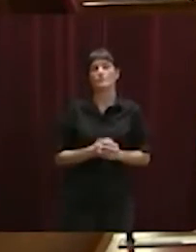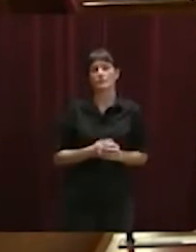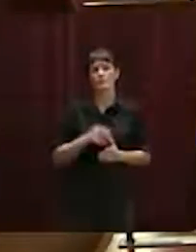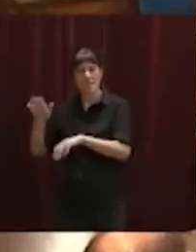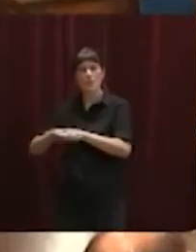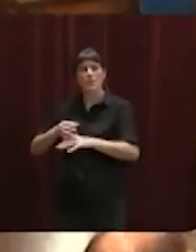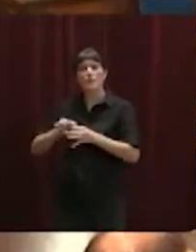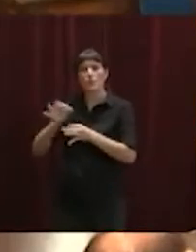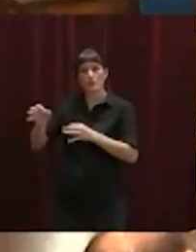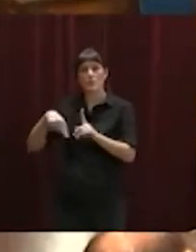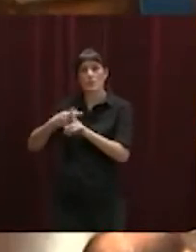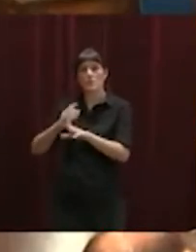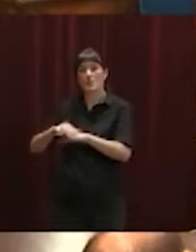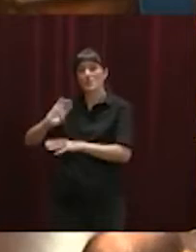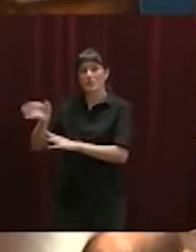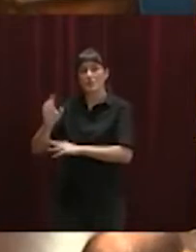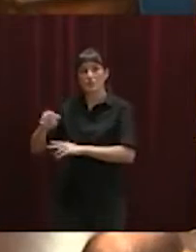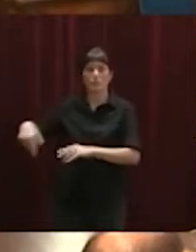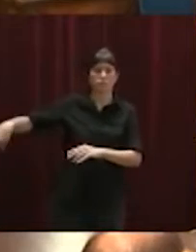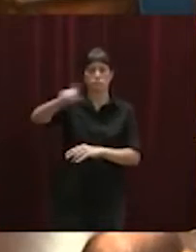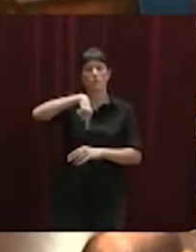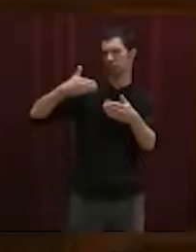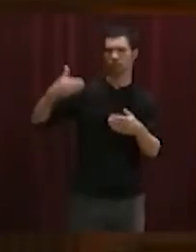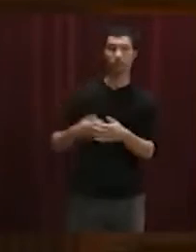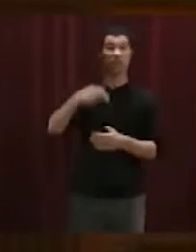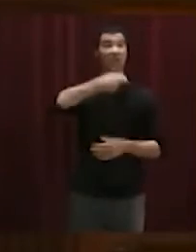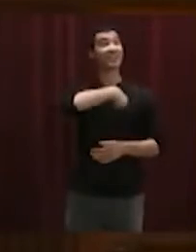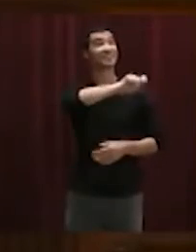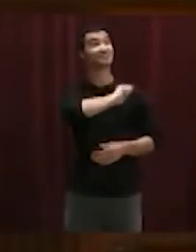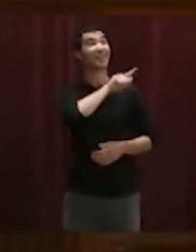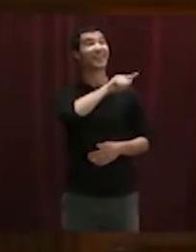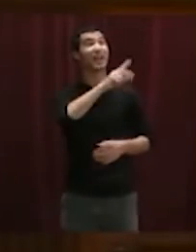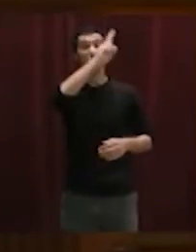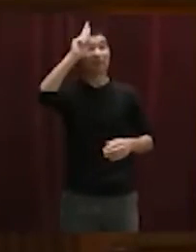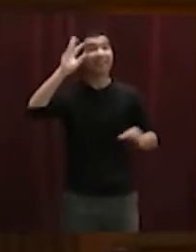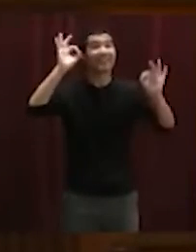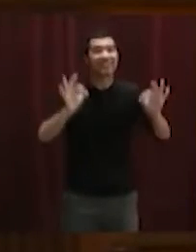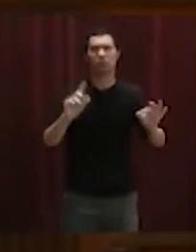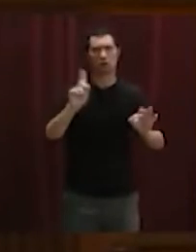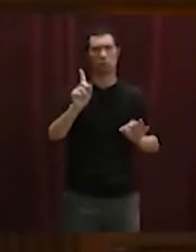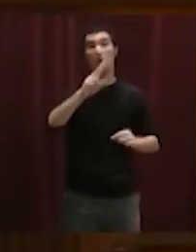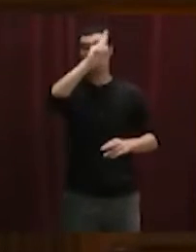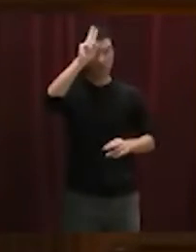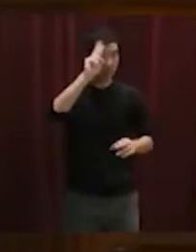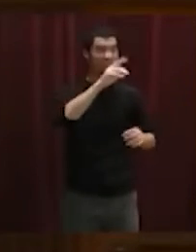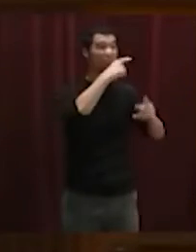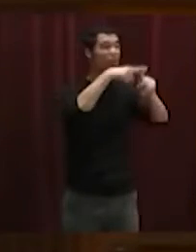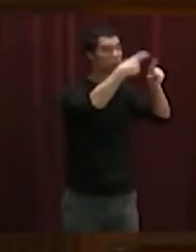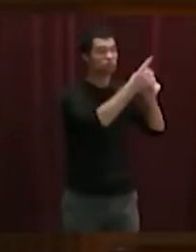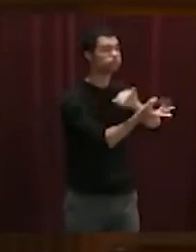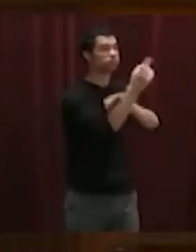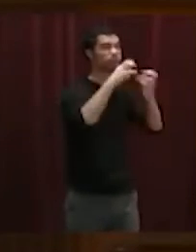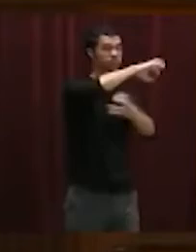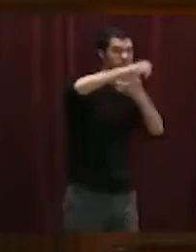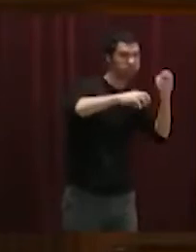dut a terme per PP i Ciutadans a sa comunitat de Madrid. Espanya no és Madrid. Allò que passa a Madrid, si ens referim a la